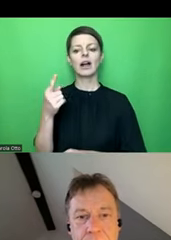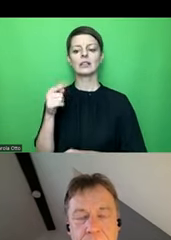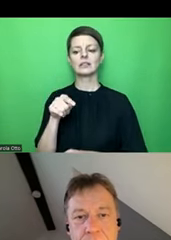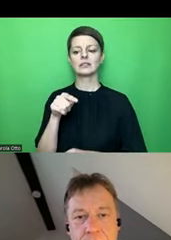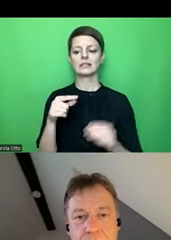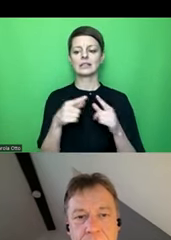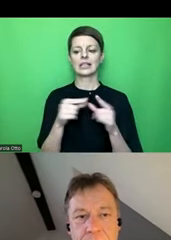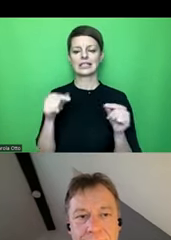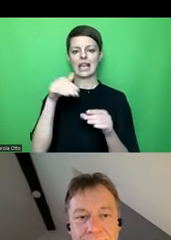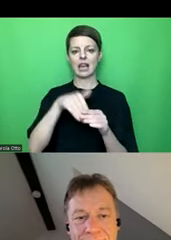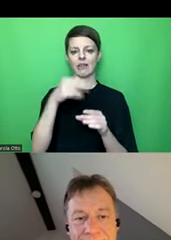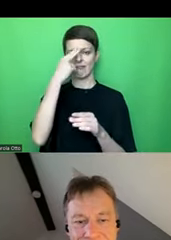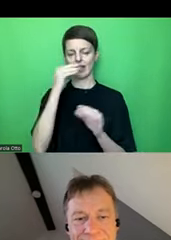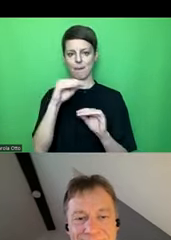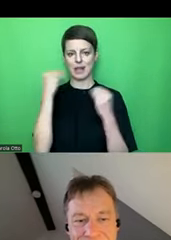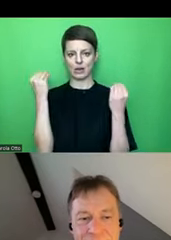die Fehlermeldung erscheint?